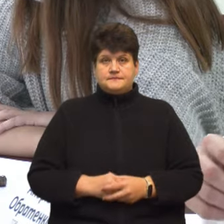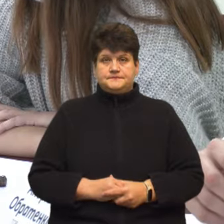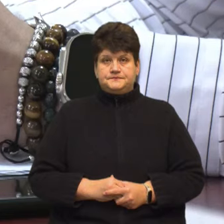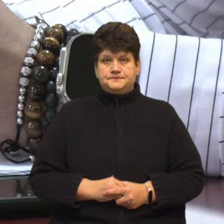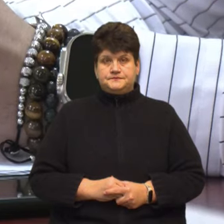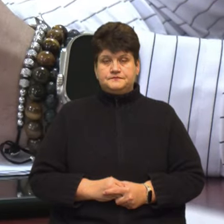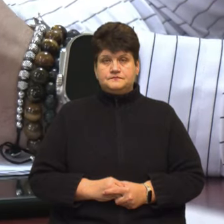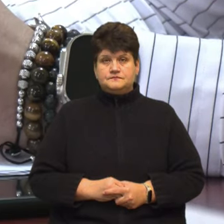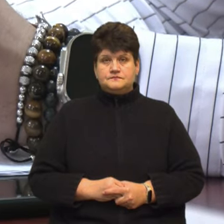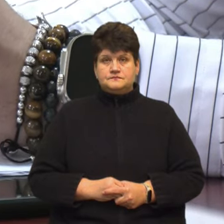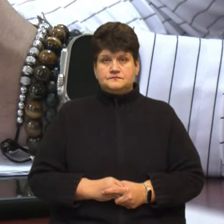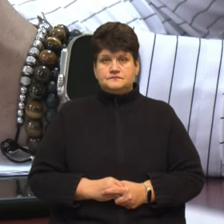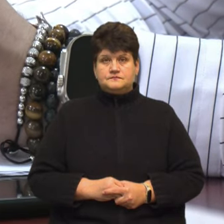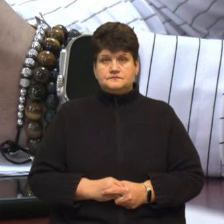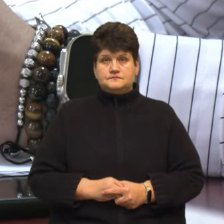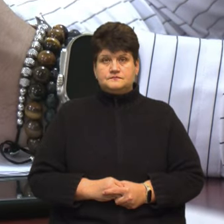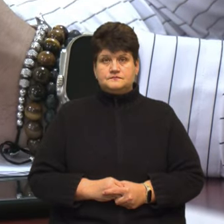Суспільне новини, Тернопіль.